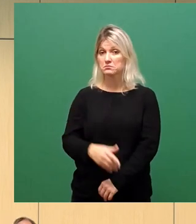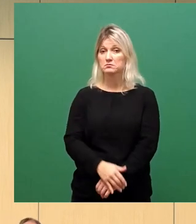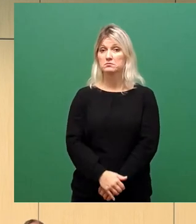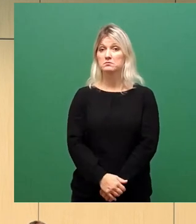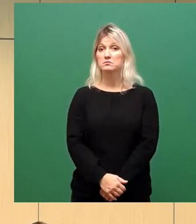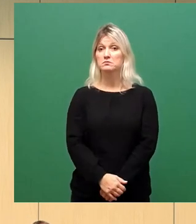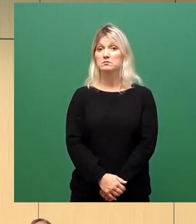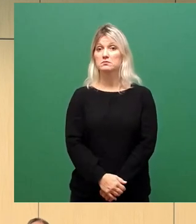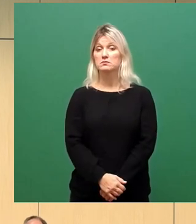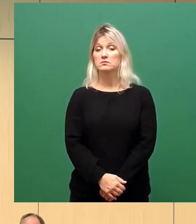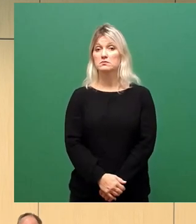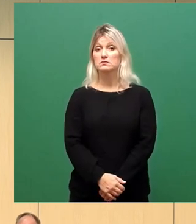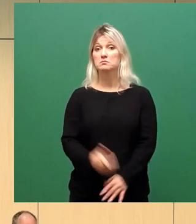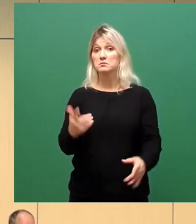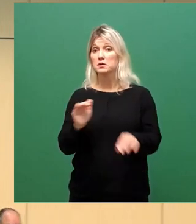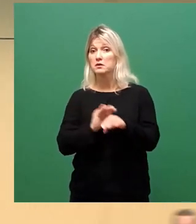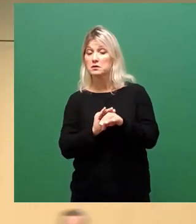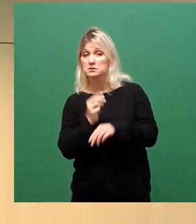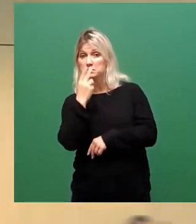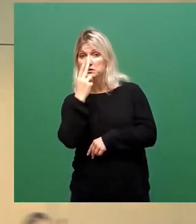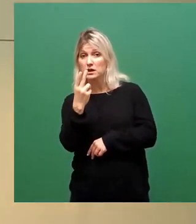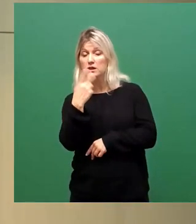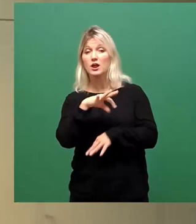Achso, Entschuldigung, habe ich nicht gesehen, Herr Dr. Fraunzenar.